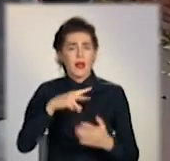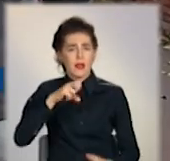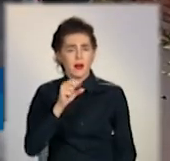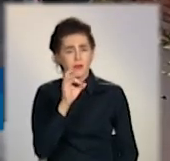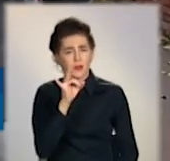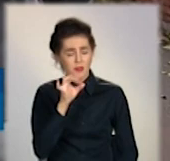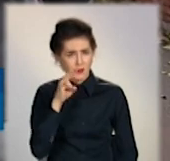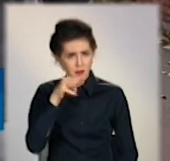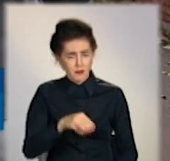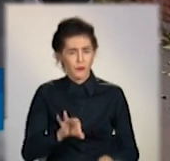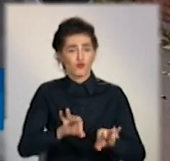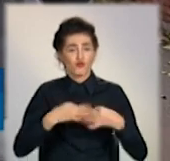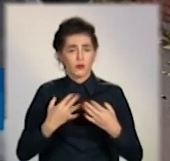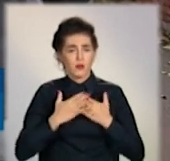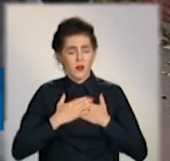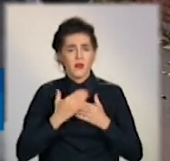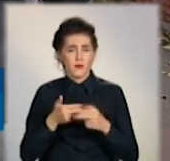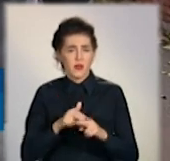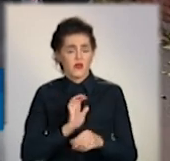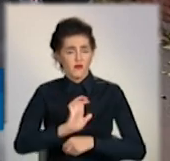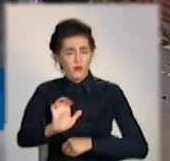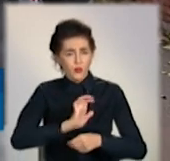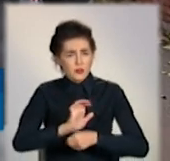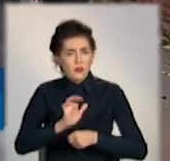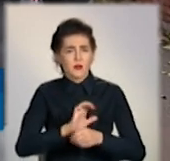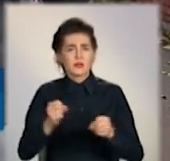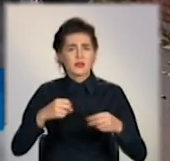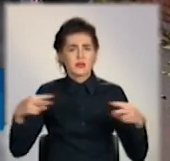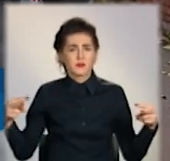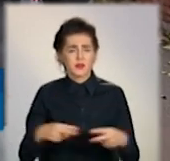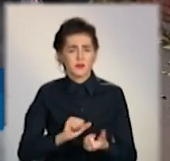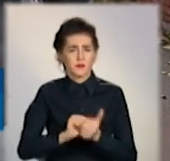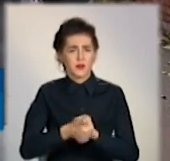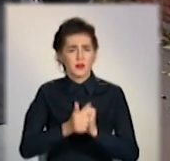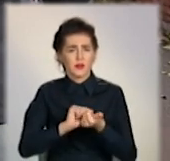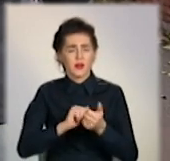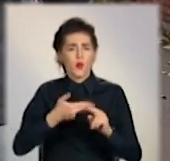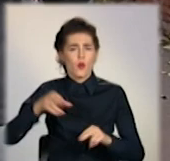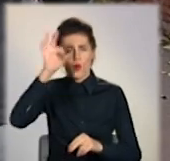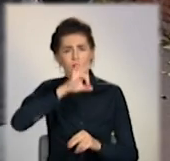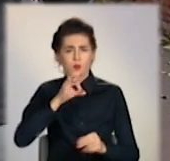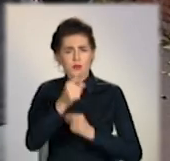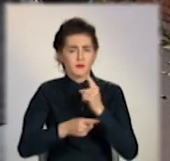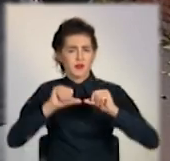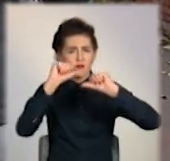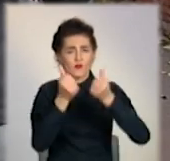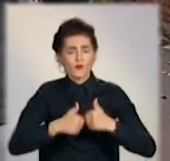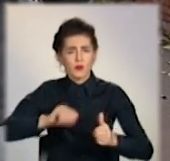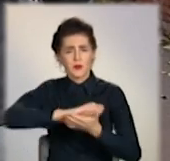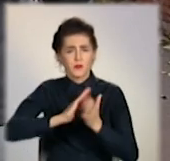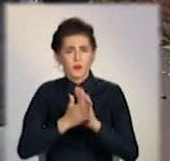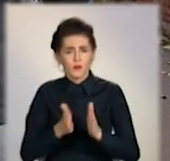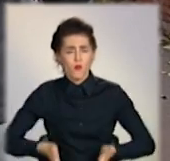міняти конфігурацію розположення